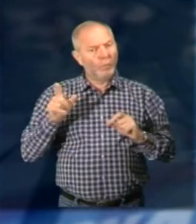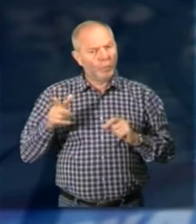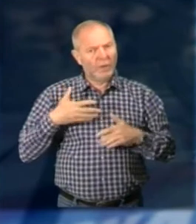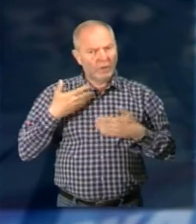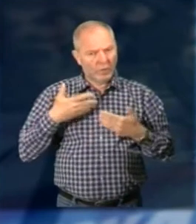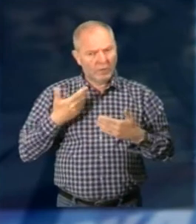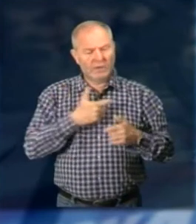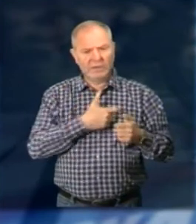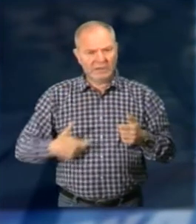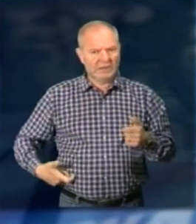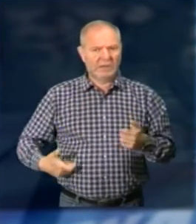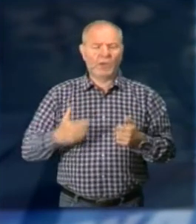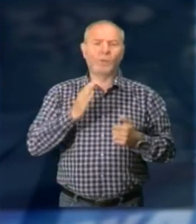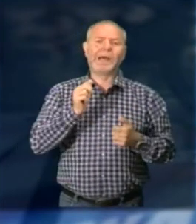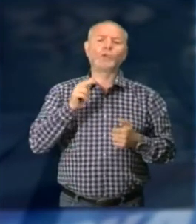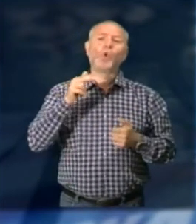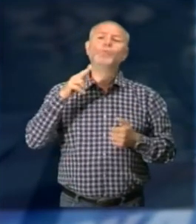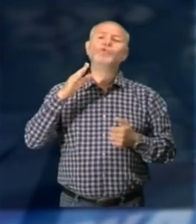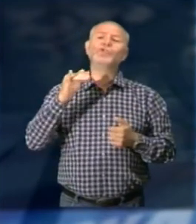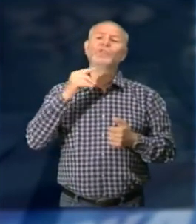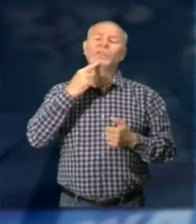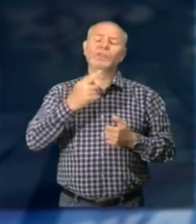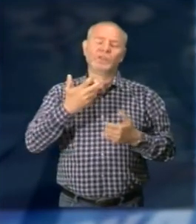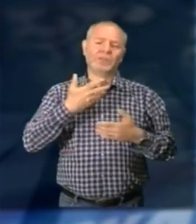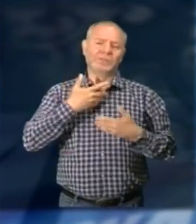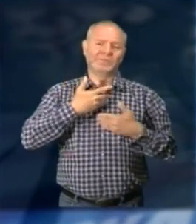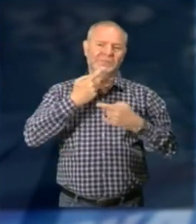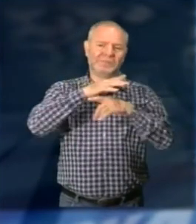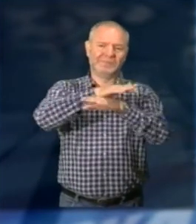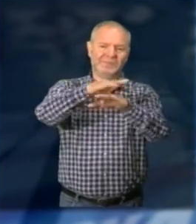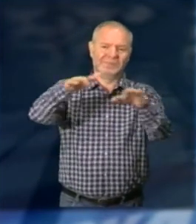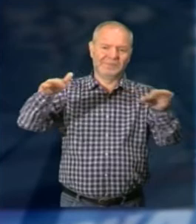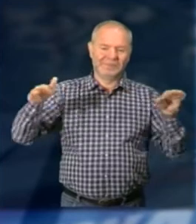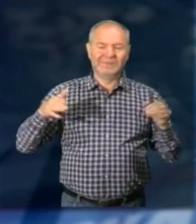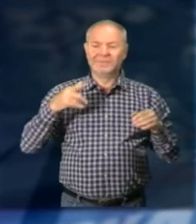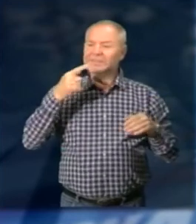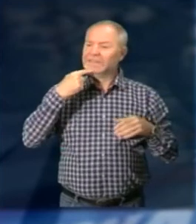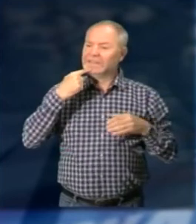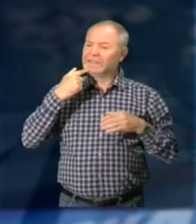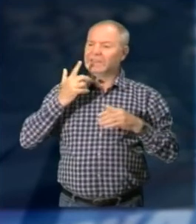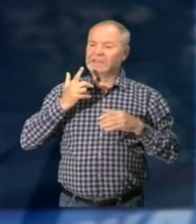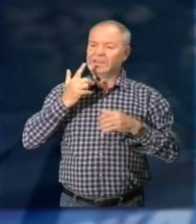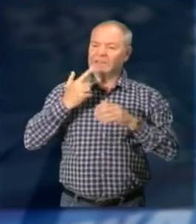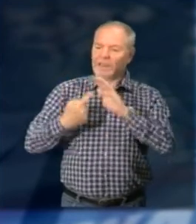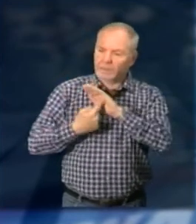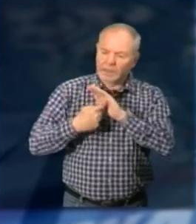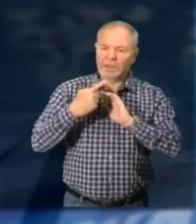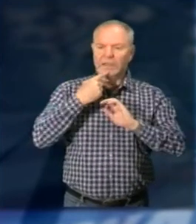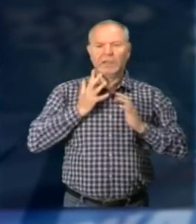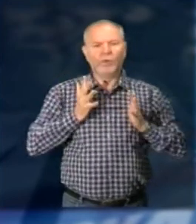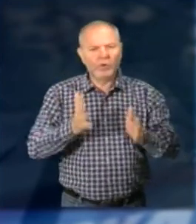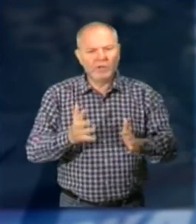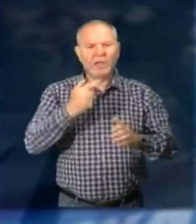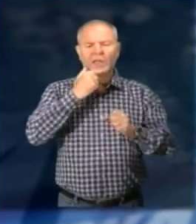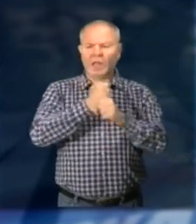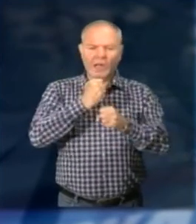sindaco Marzio Bartolucci che esprime il più vivo ringraziamento A pubblico, sostenitori e a tutti coloro, dipendenti e volontari Che operano con entusiasmo